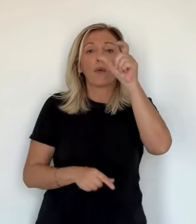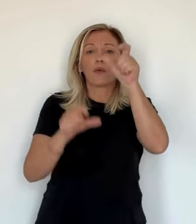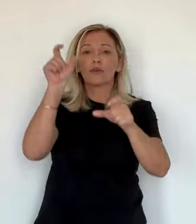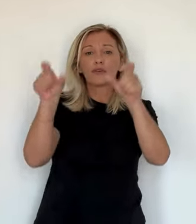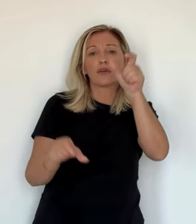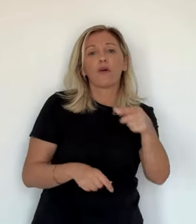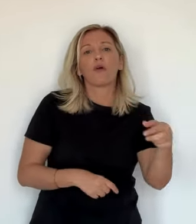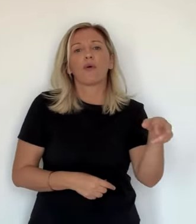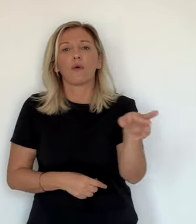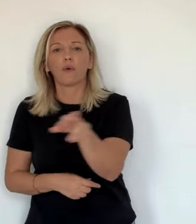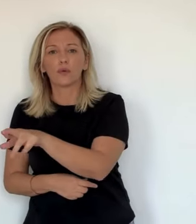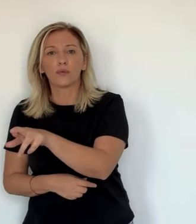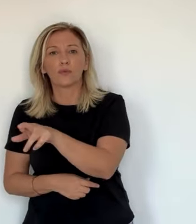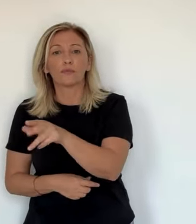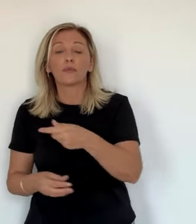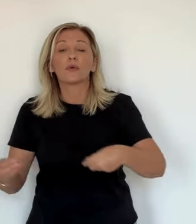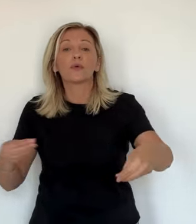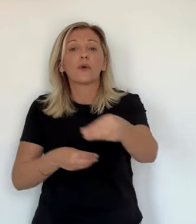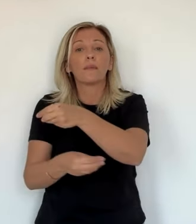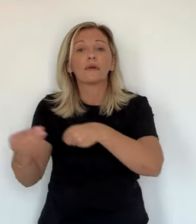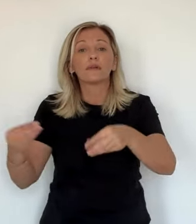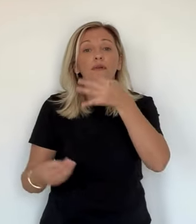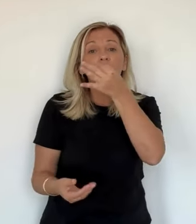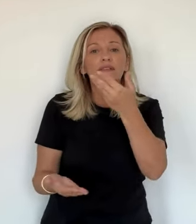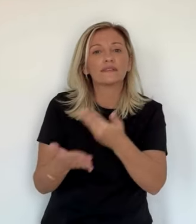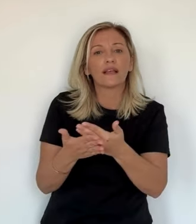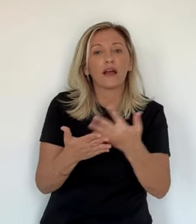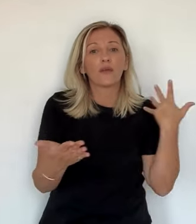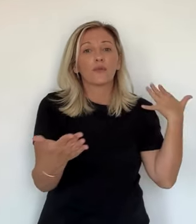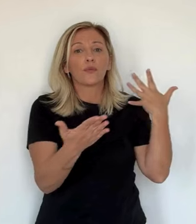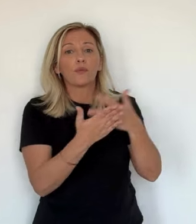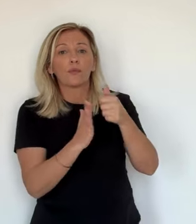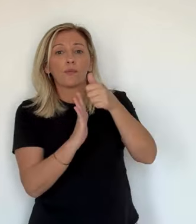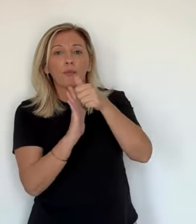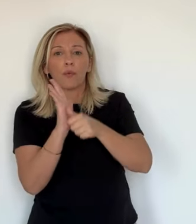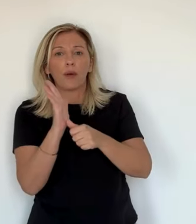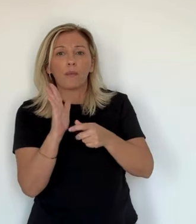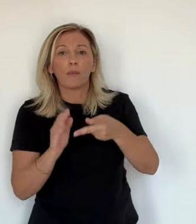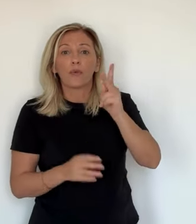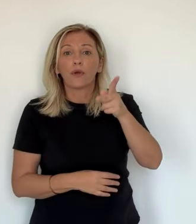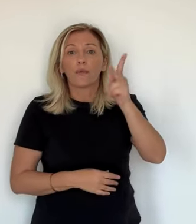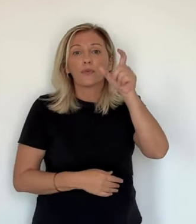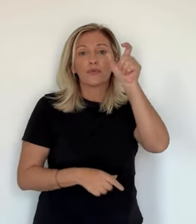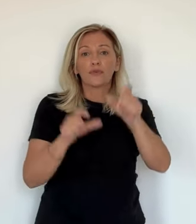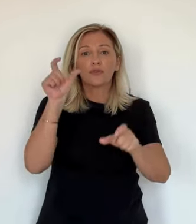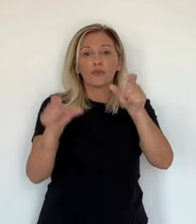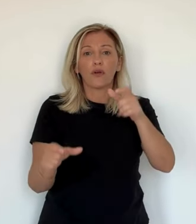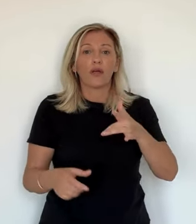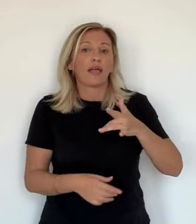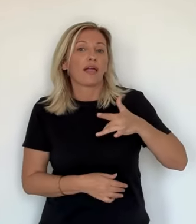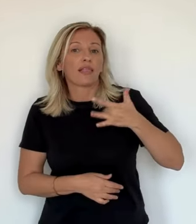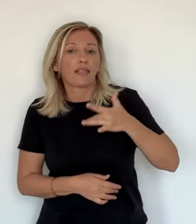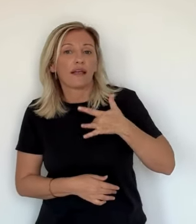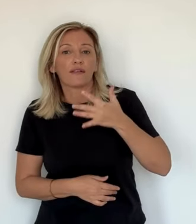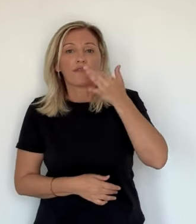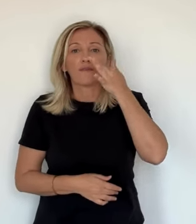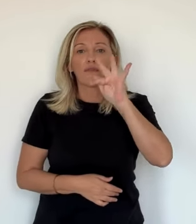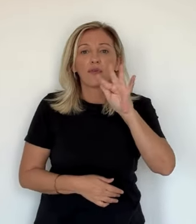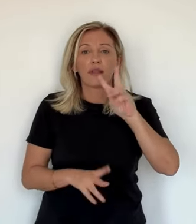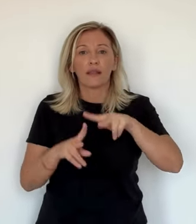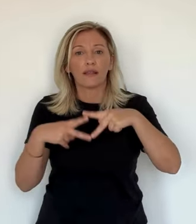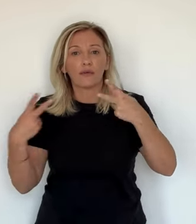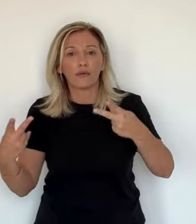temps, il y a quand même un engouement sur les fruits et légumes, surtout en bio. Qu'est-ce que recherchent ces gens